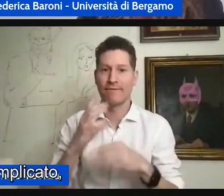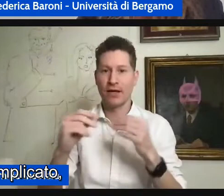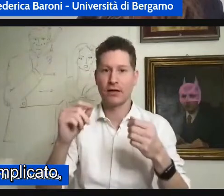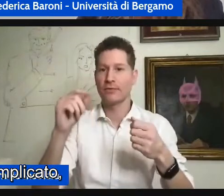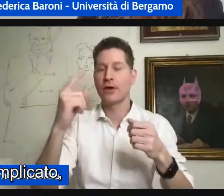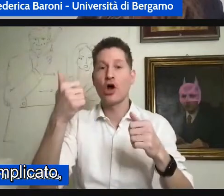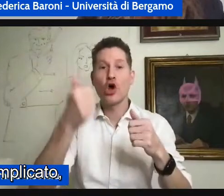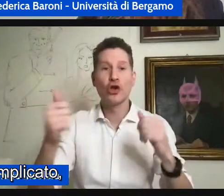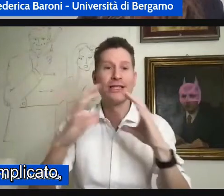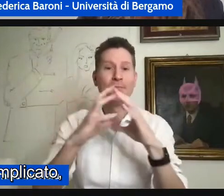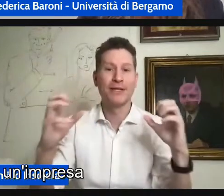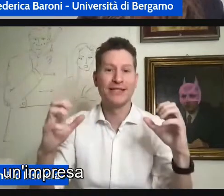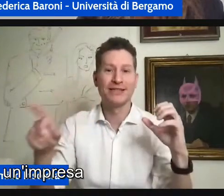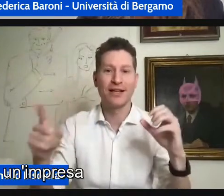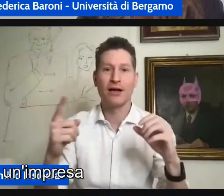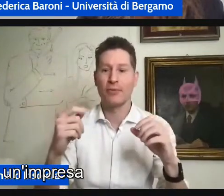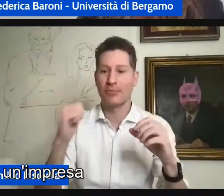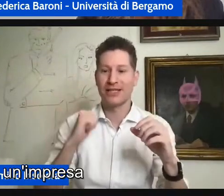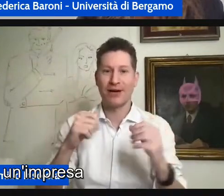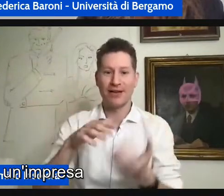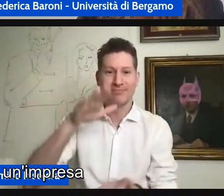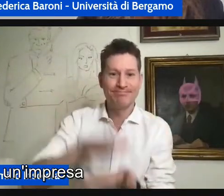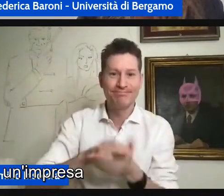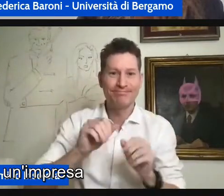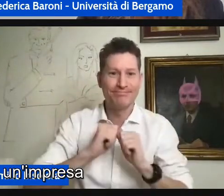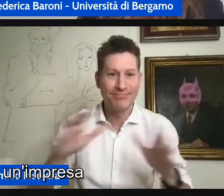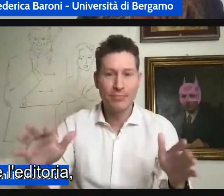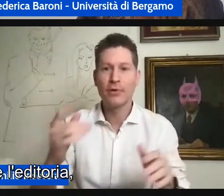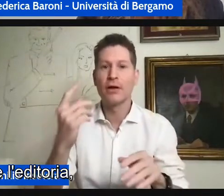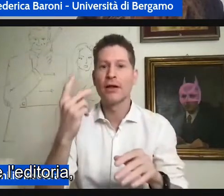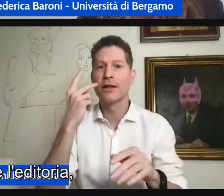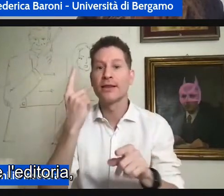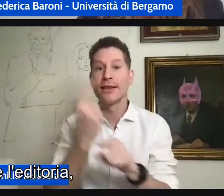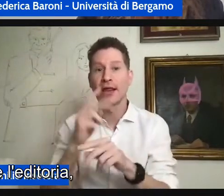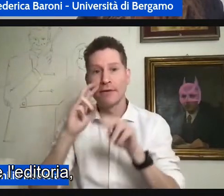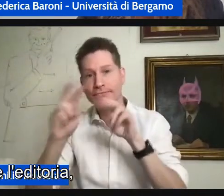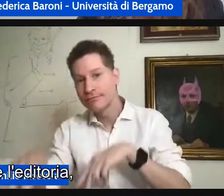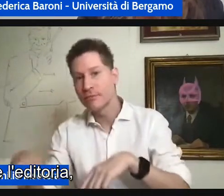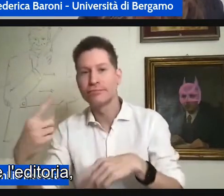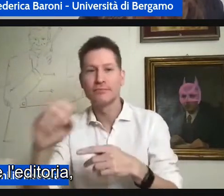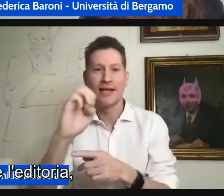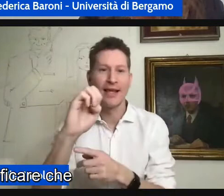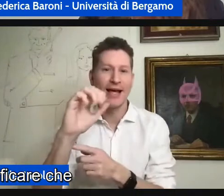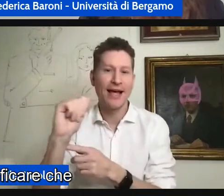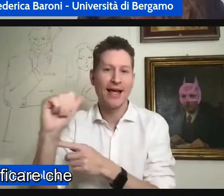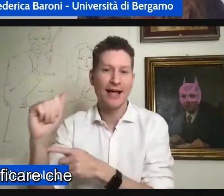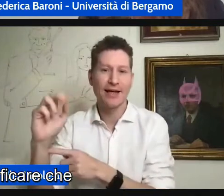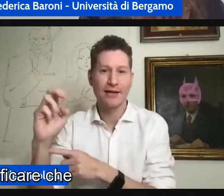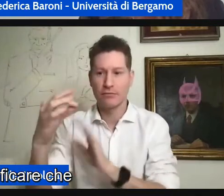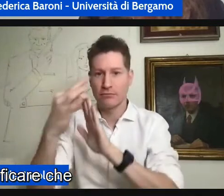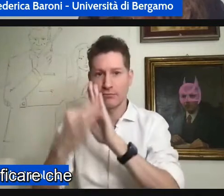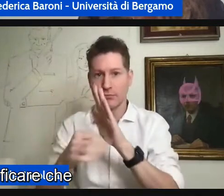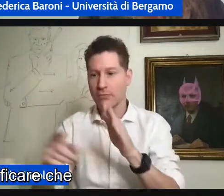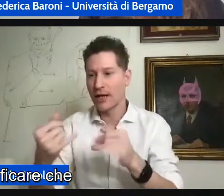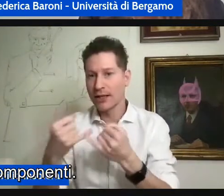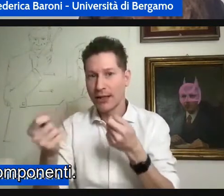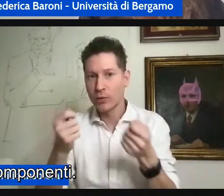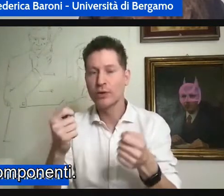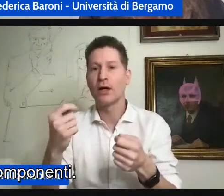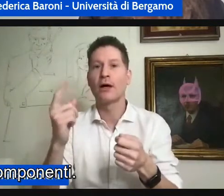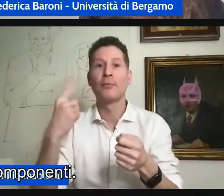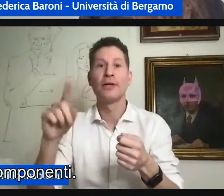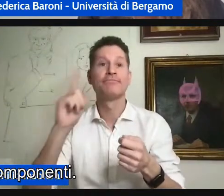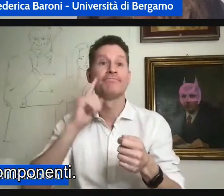non è molto complicato in realtà è basilare un'impresa prima di mandare in editoria un libro deve verificare che ci